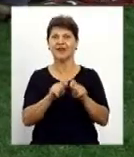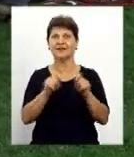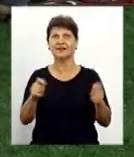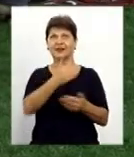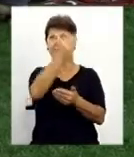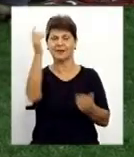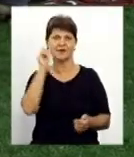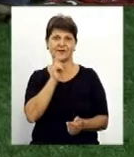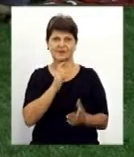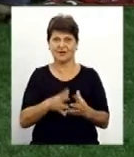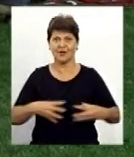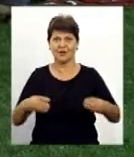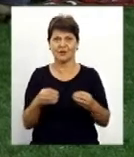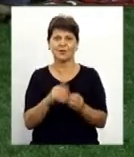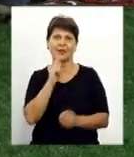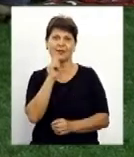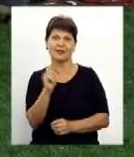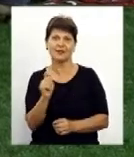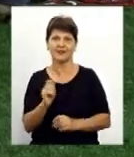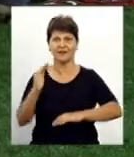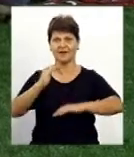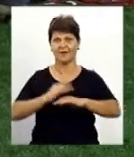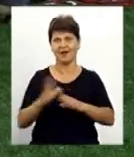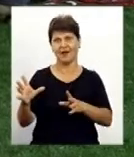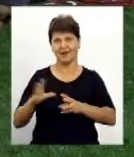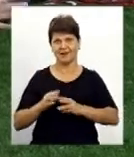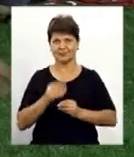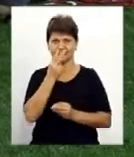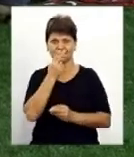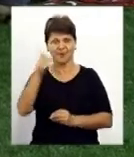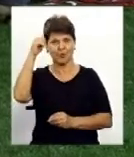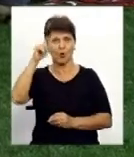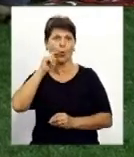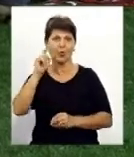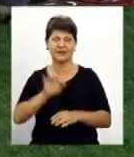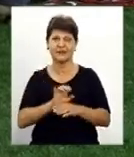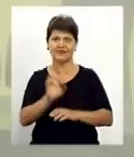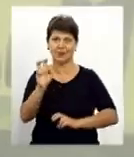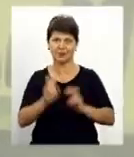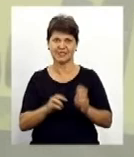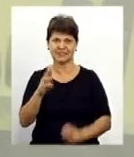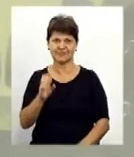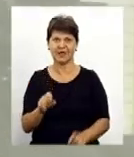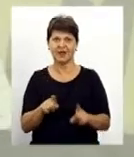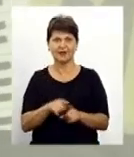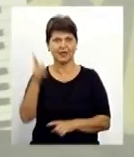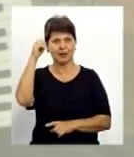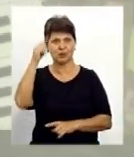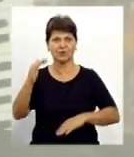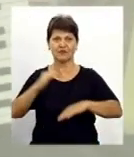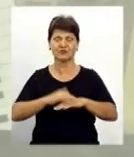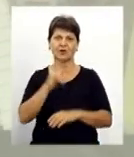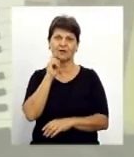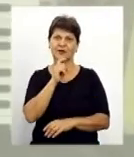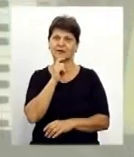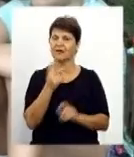небом вінницькі родини проводять недільний вечір, дивляться разом мультики українського виробництва. Такі мультвечори у Вінниці